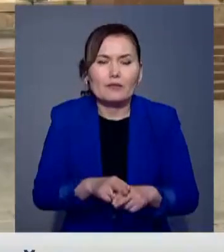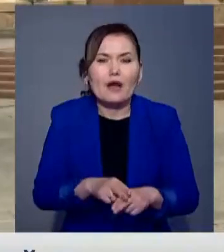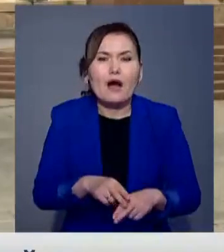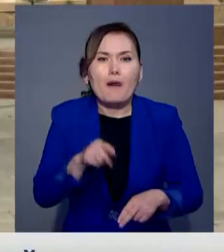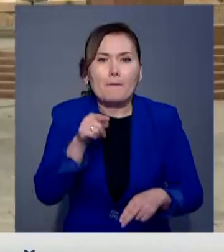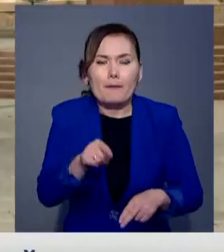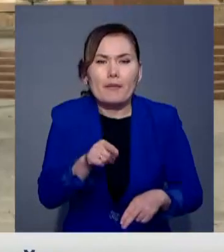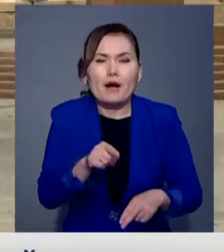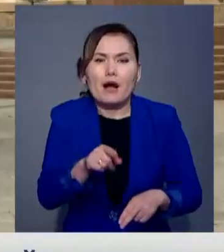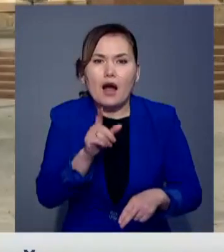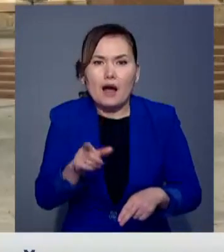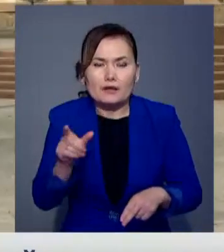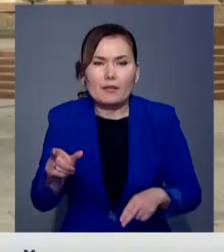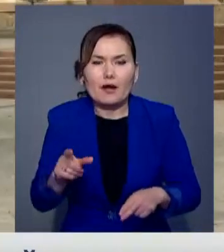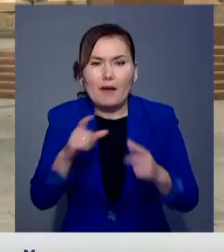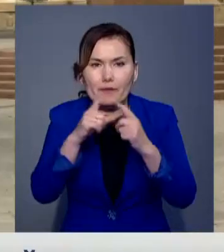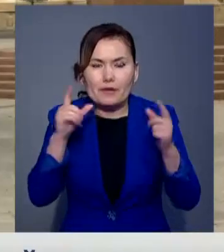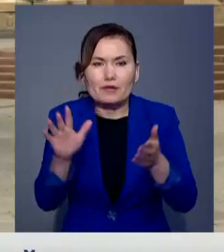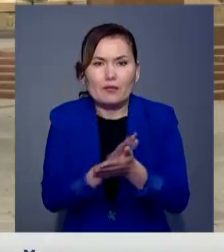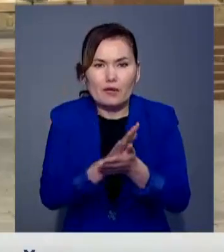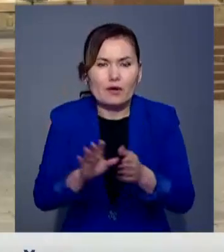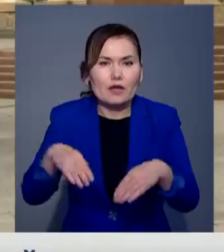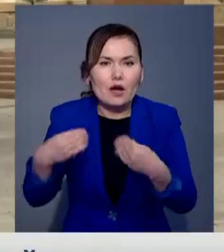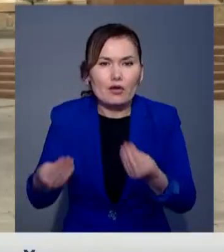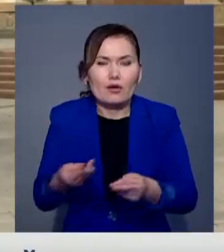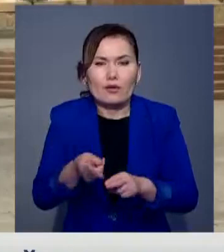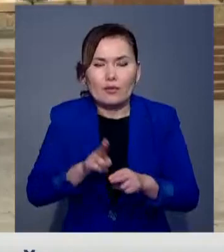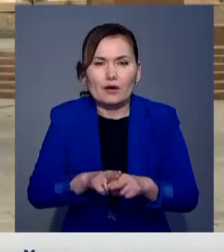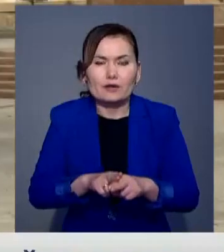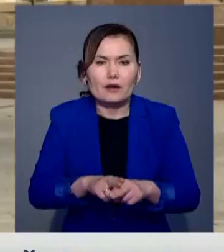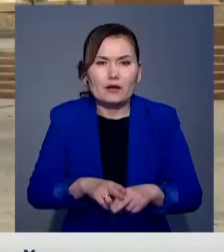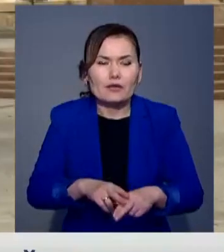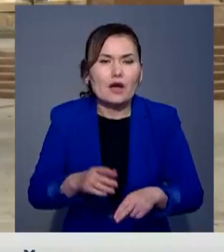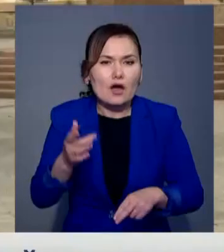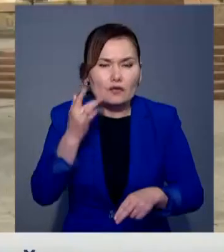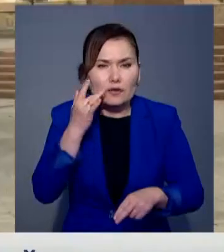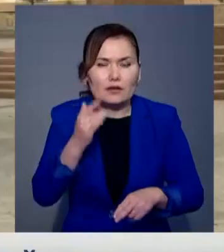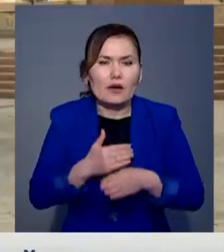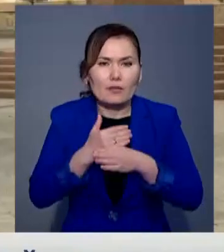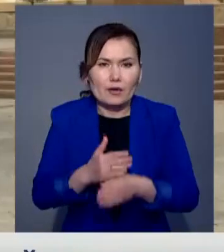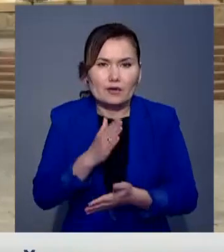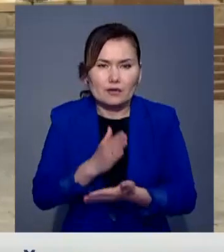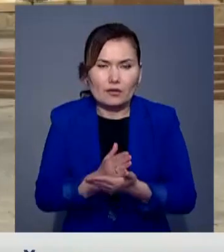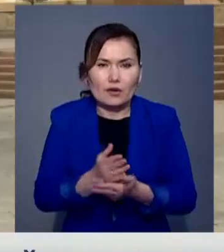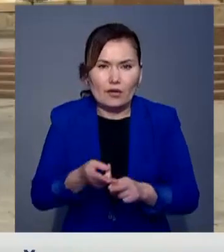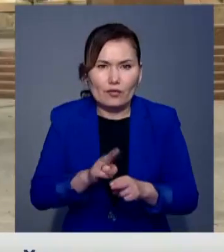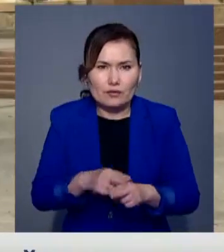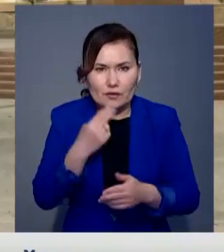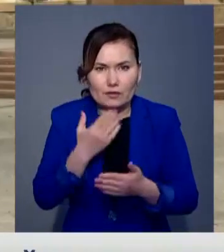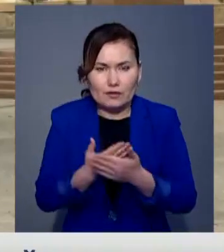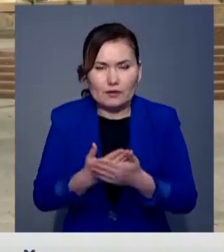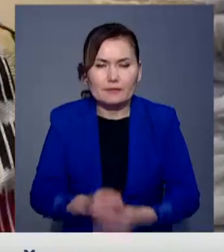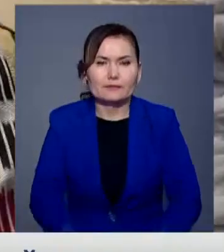қазаматтың қолына масқа ұстатып та, ойдың қоң қошын оладан мен кешес қаталғамын соның сөзіне зер салса.